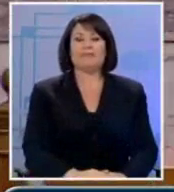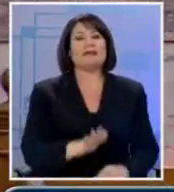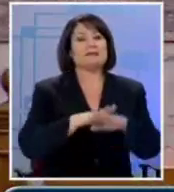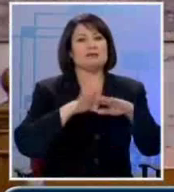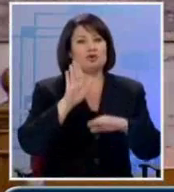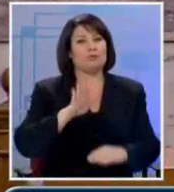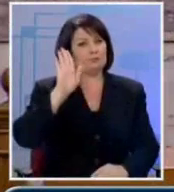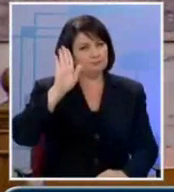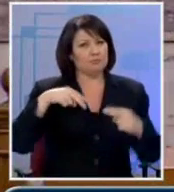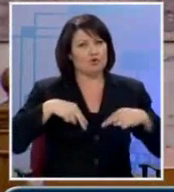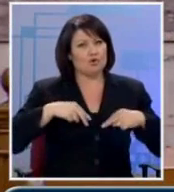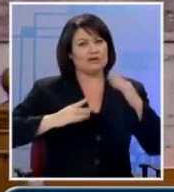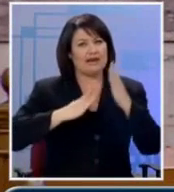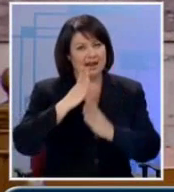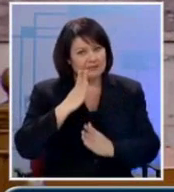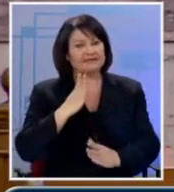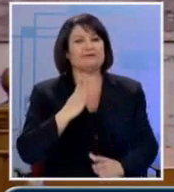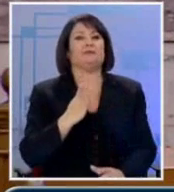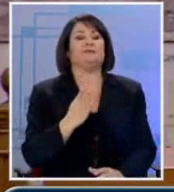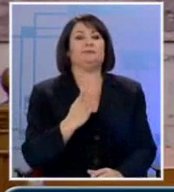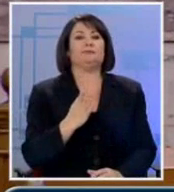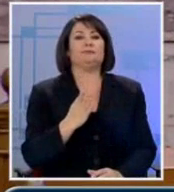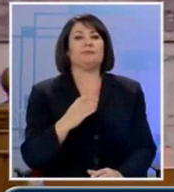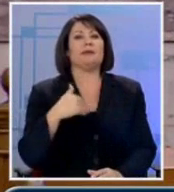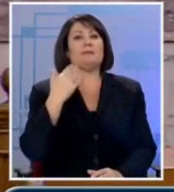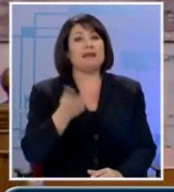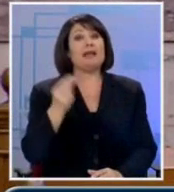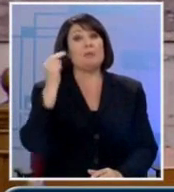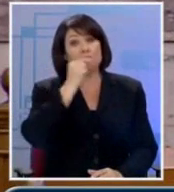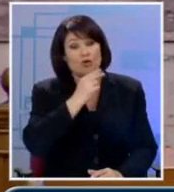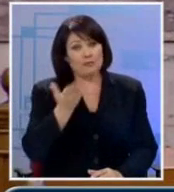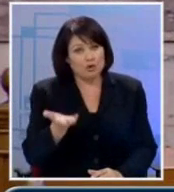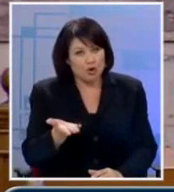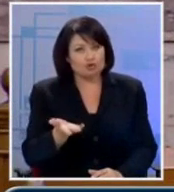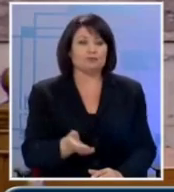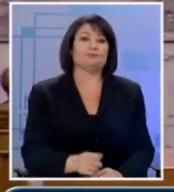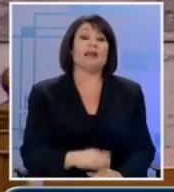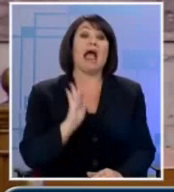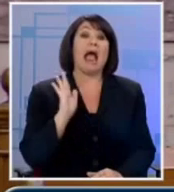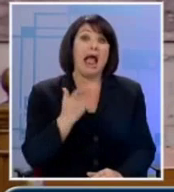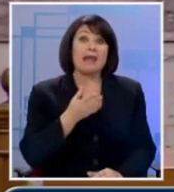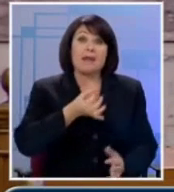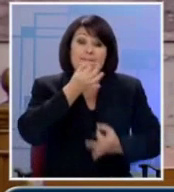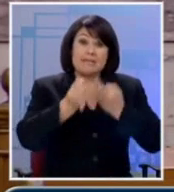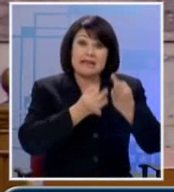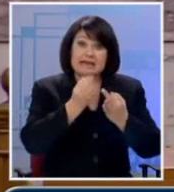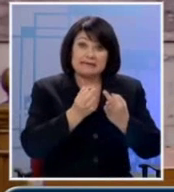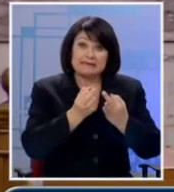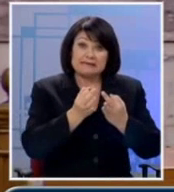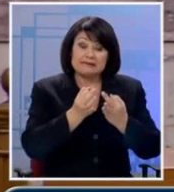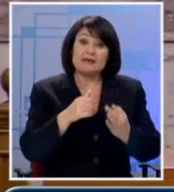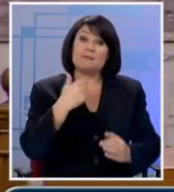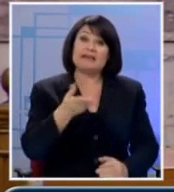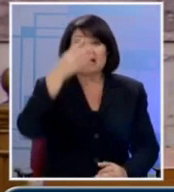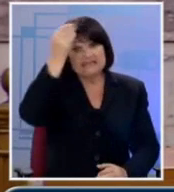Έχει ζητήσει το λόγο ο Υπουργός Ανάπτυξης, ο κύριος Δέντιας. Και μετά ήταν να μιλήσει στο Πρωθυπουργός. Εάν εσείς πάρετε το λόγο, θα ζητήσει και ο